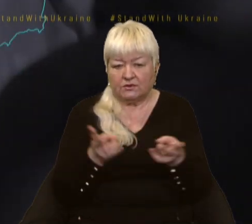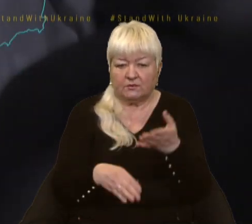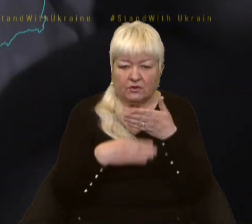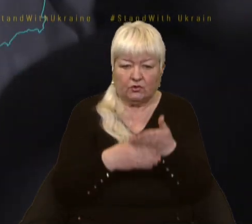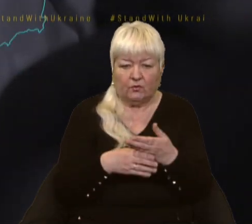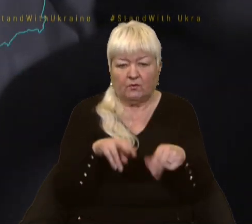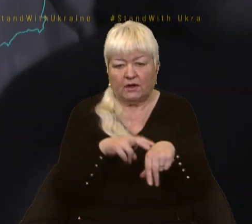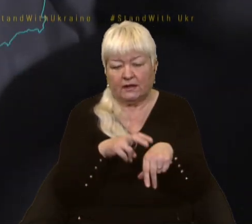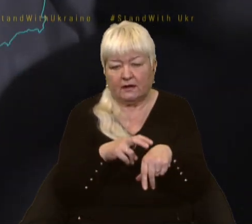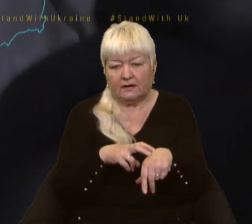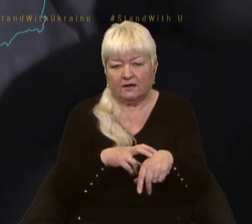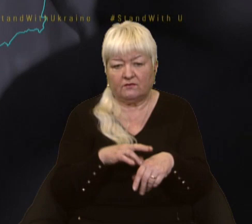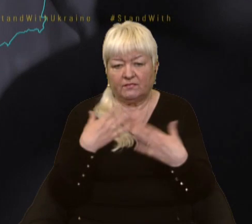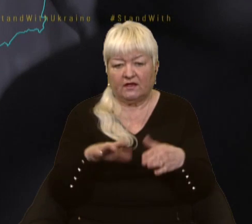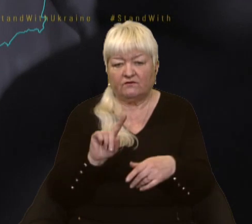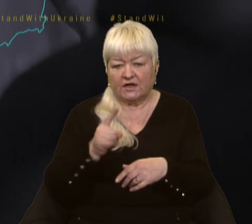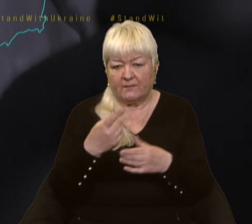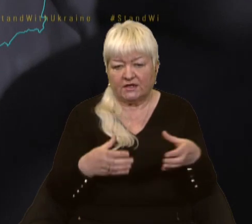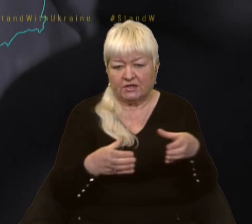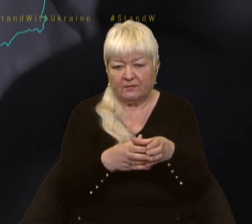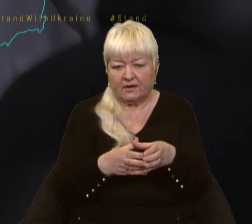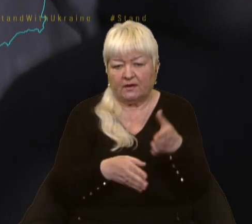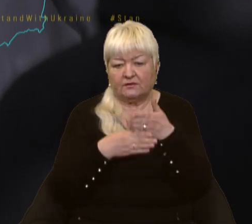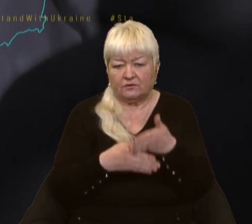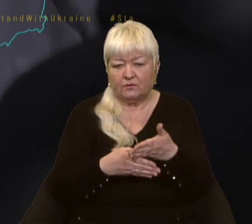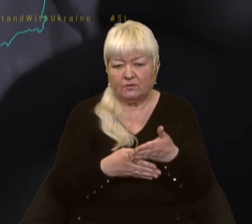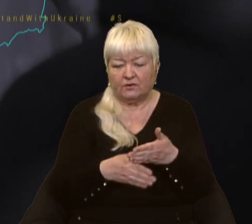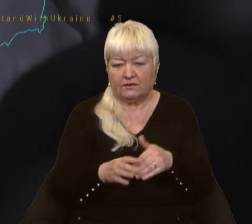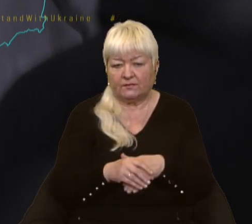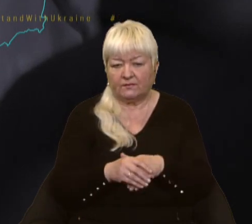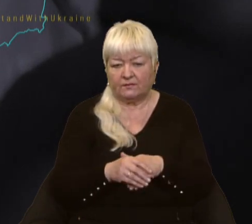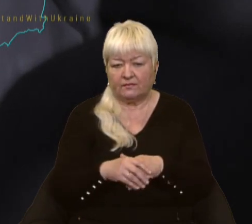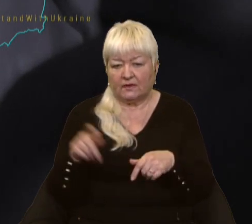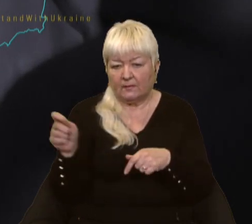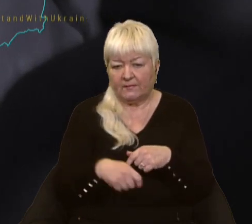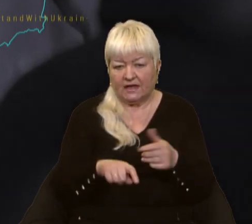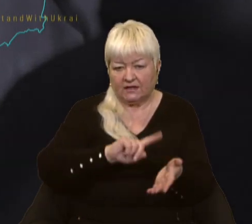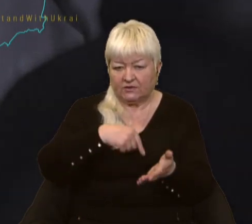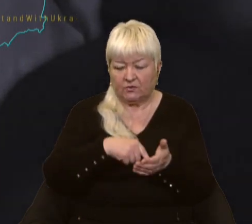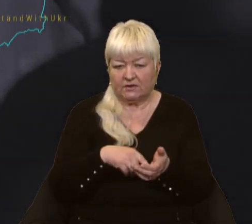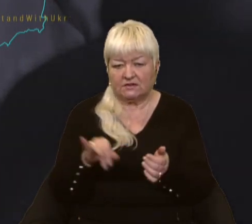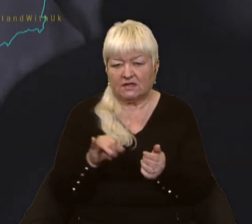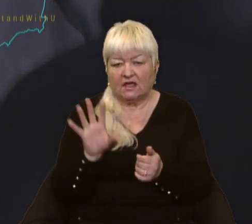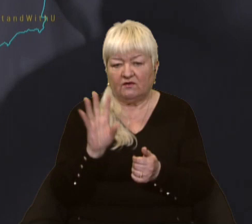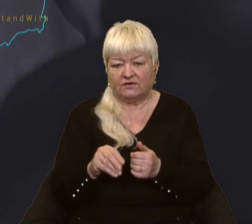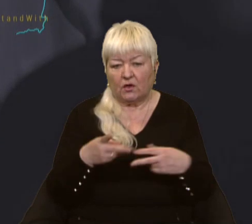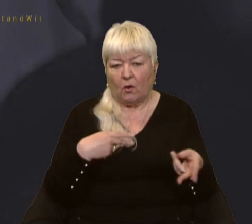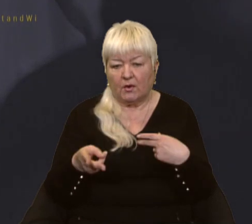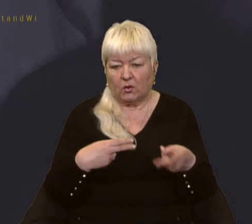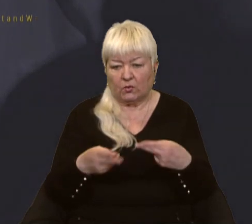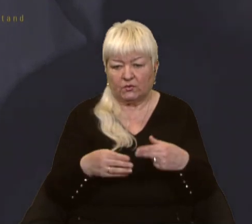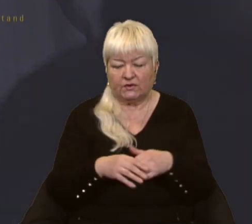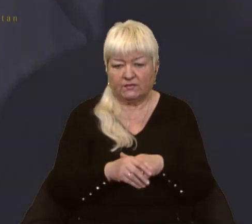травматологів. Зараз вже перші бригади допомоги приїхали до міста і всі оперують.